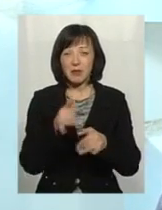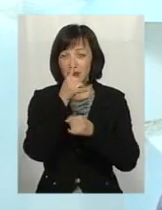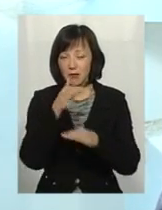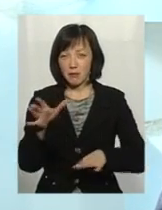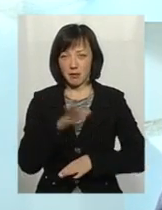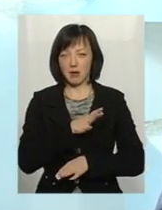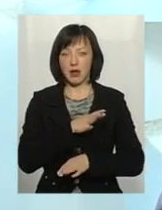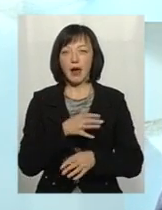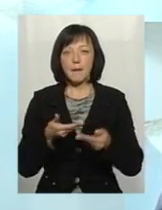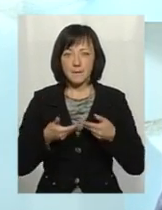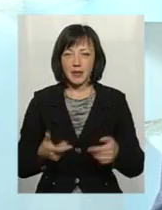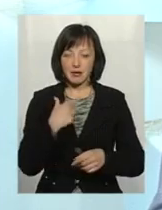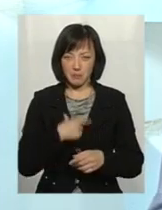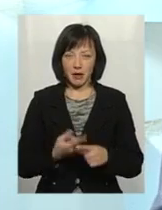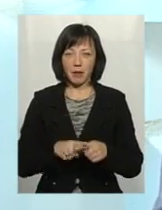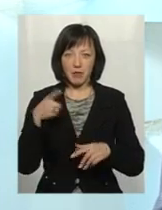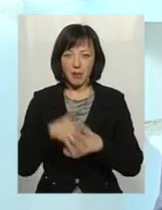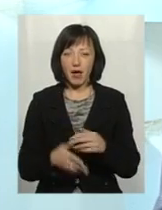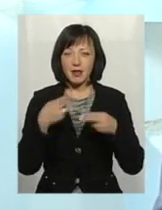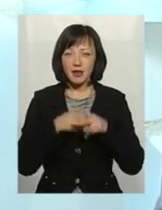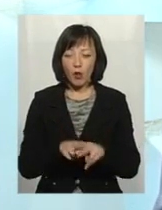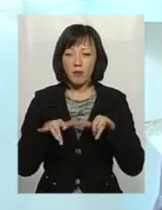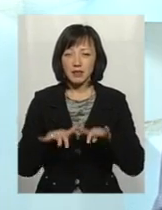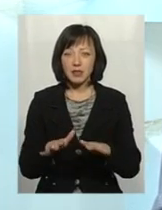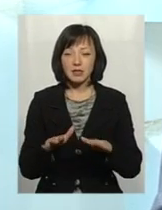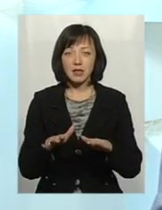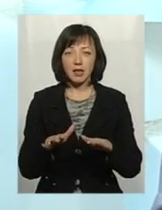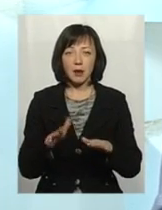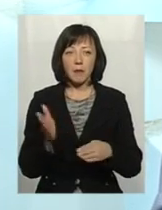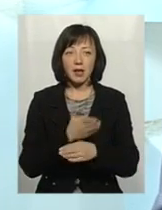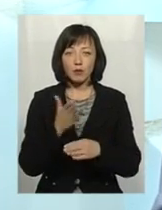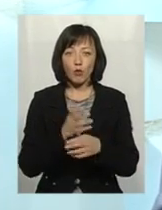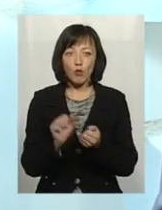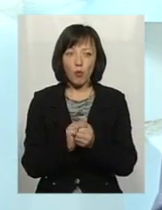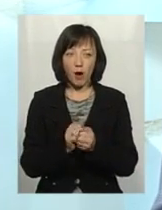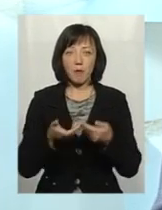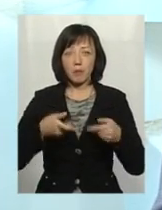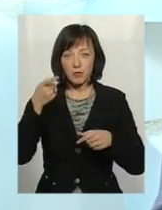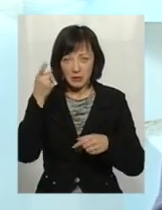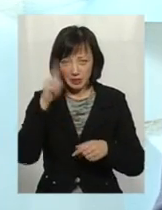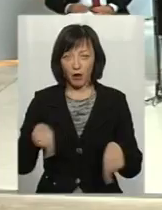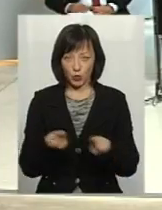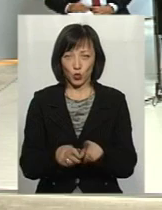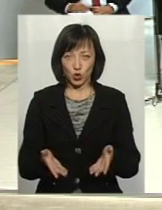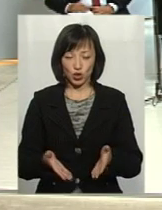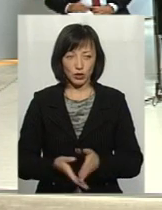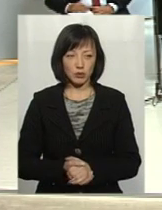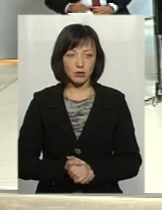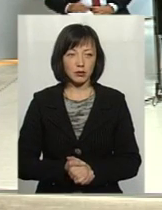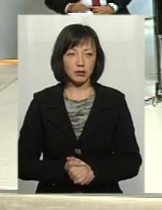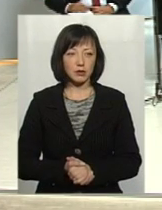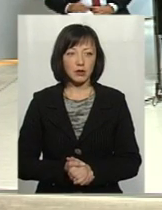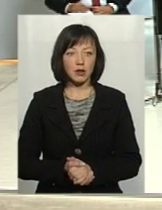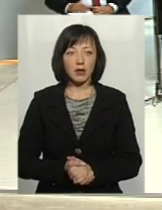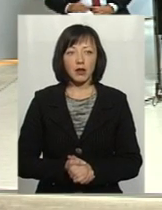ми для себе це розуміємо. Технології процесу производства бумаги ми теж знаємо. Попри